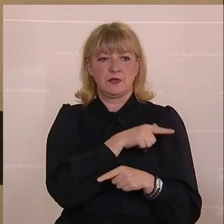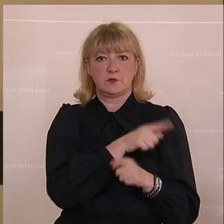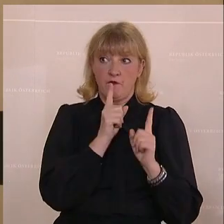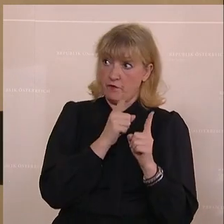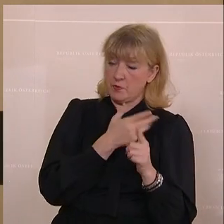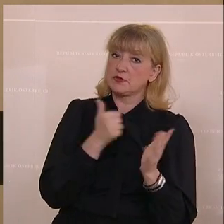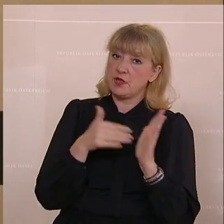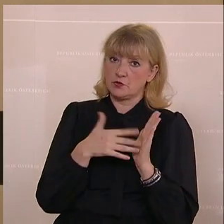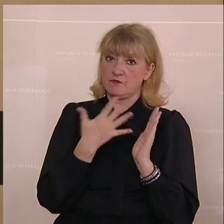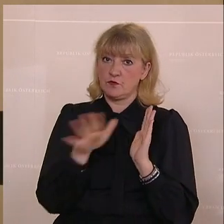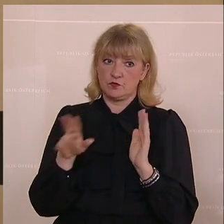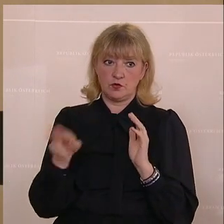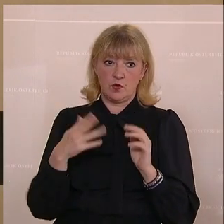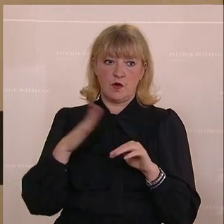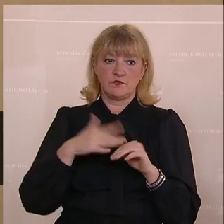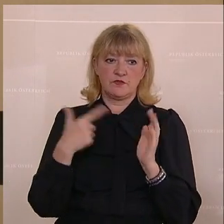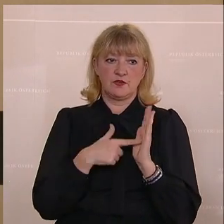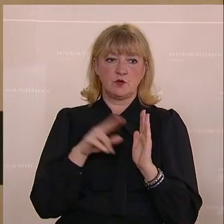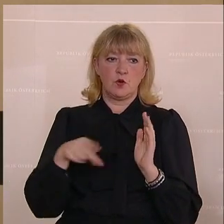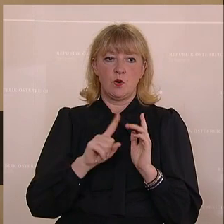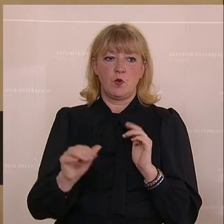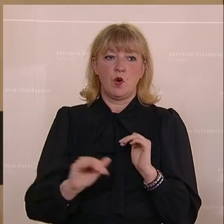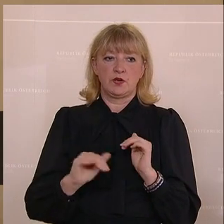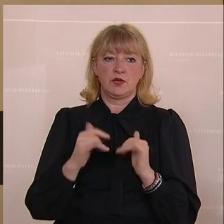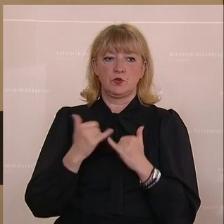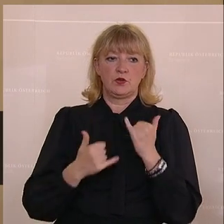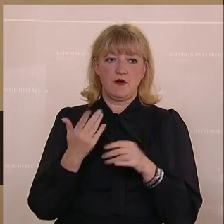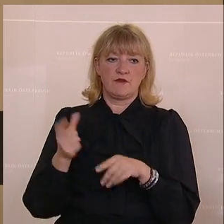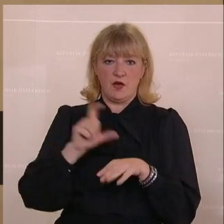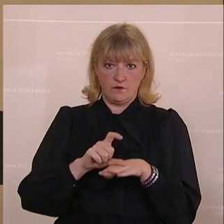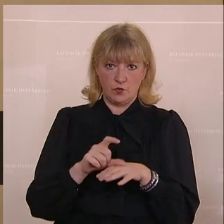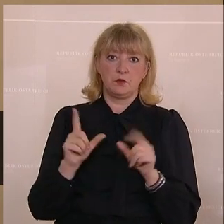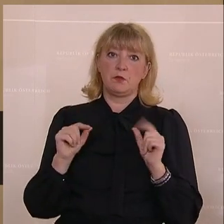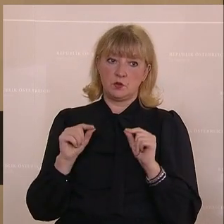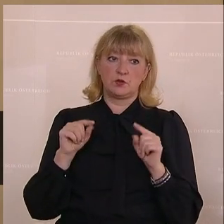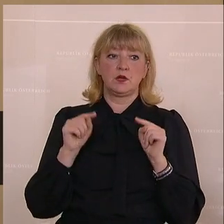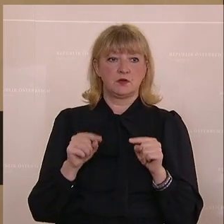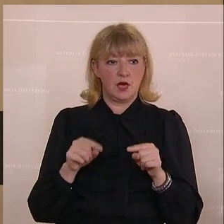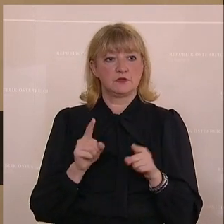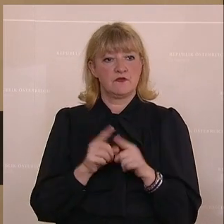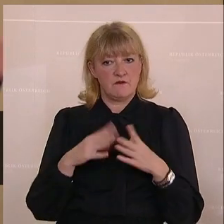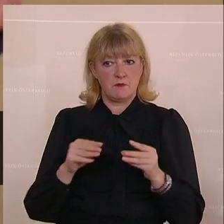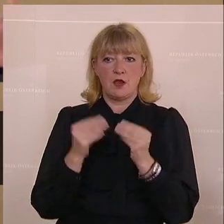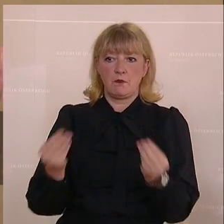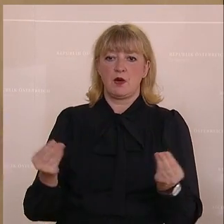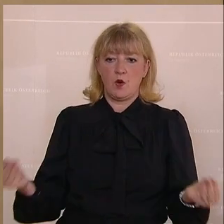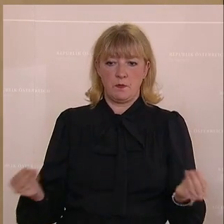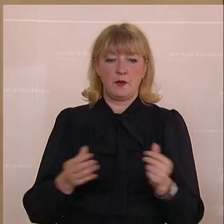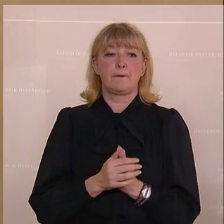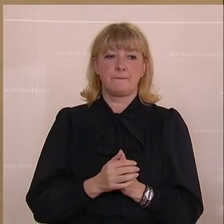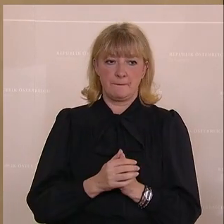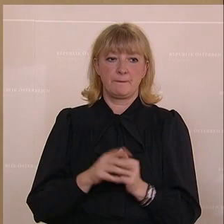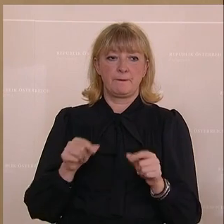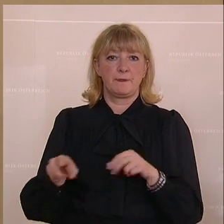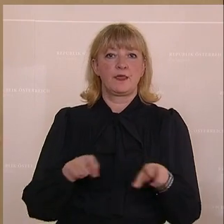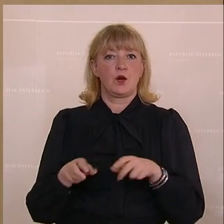heuer von 1.500 Euro auf 2.000 Euro pro Kind und Jahr erhöht wird. Also auch das kommt bei den Familien an. Das ist das, was